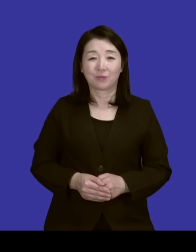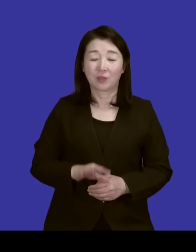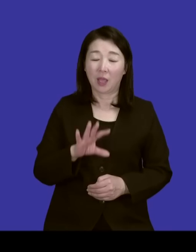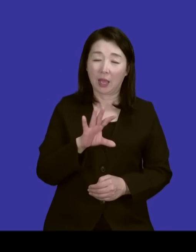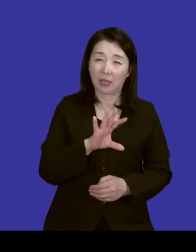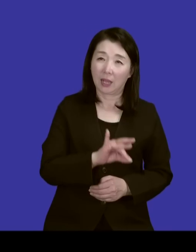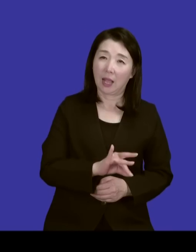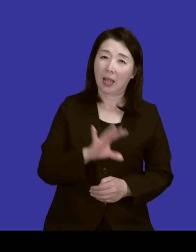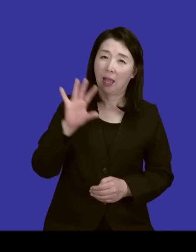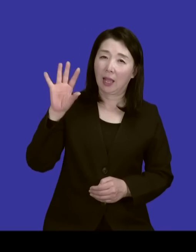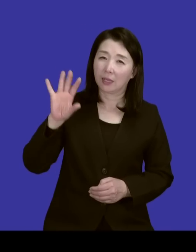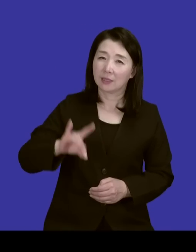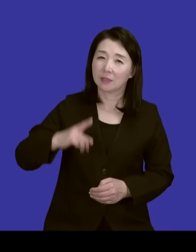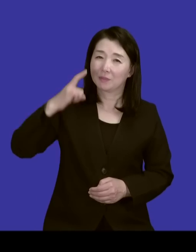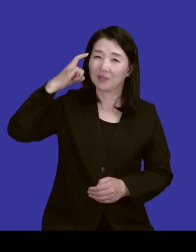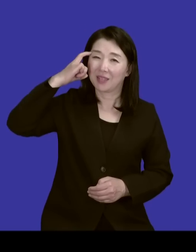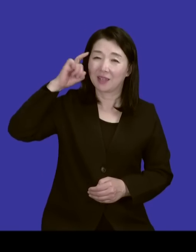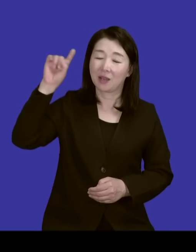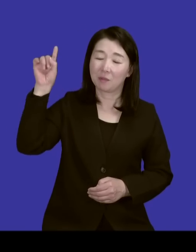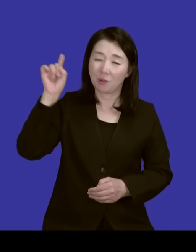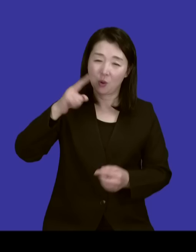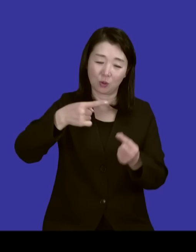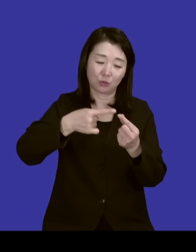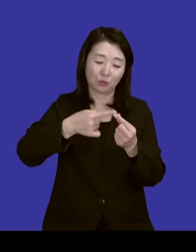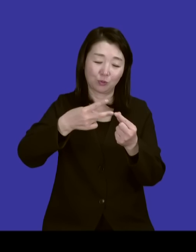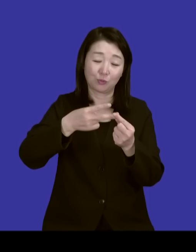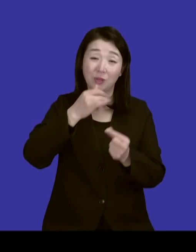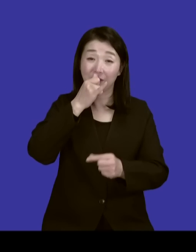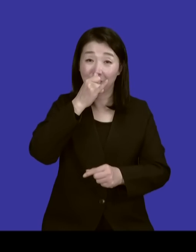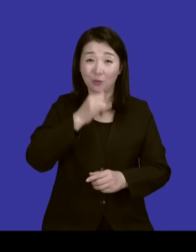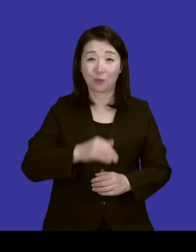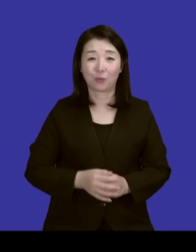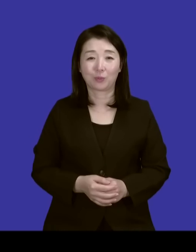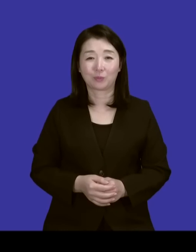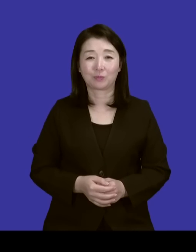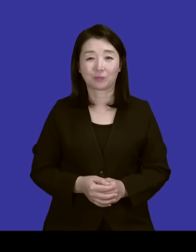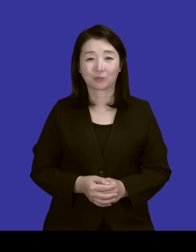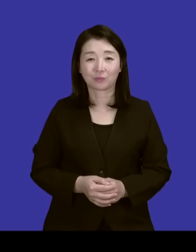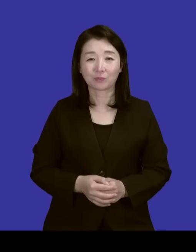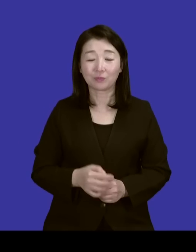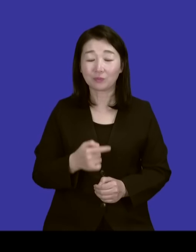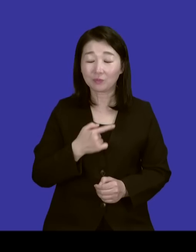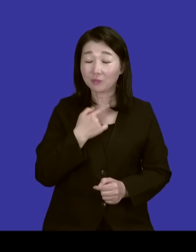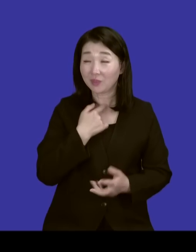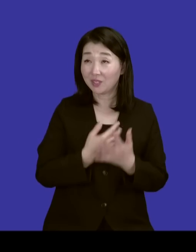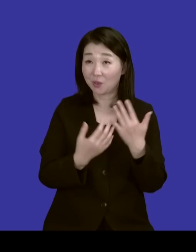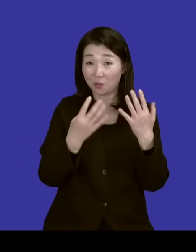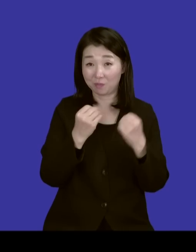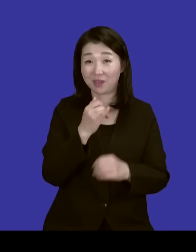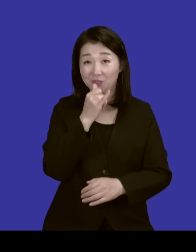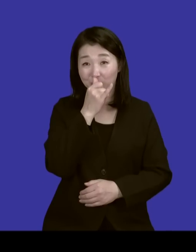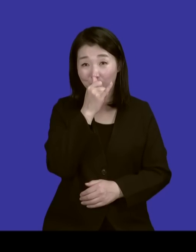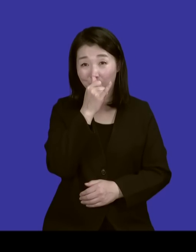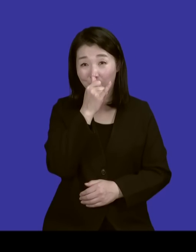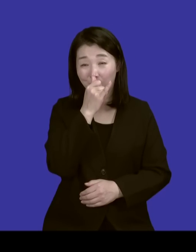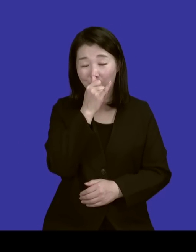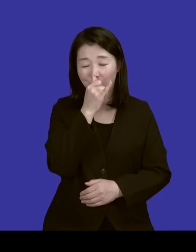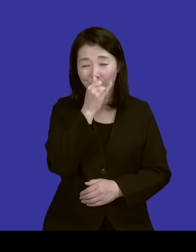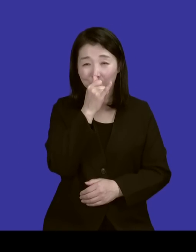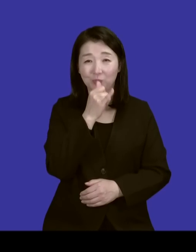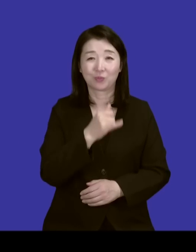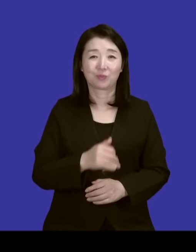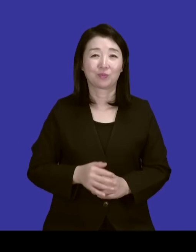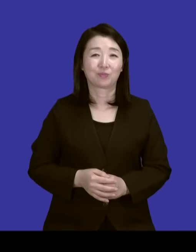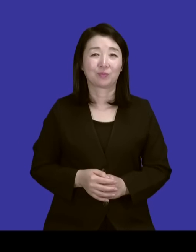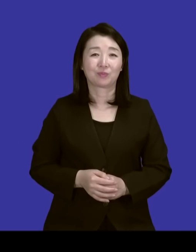생각하는데요. 저는 두 가지로 생각해요. 하나는 제가 이런 경험이 많잖아요. 별의별 경험을 많이